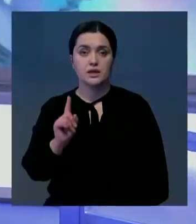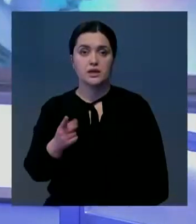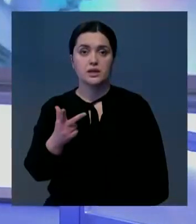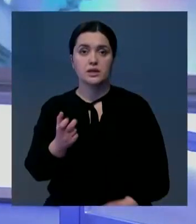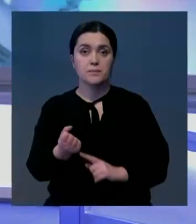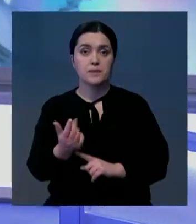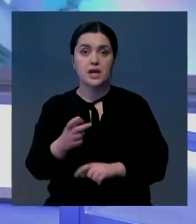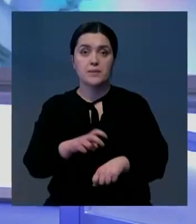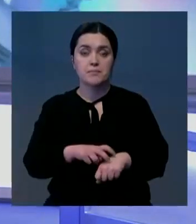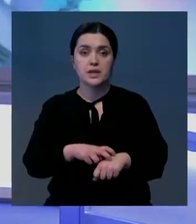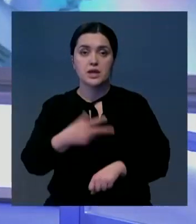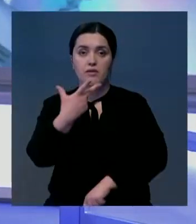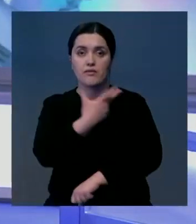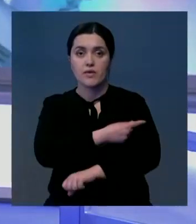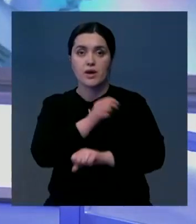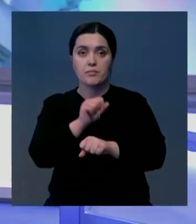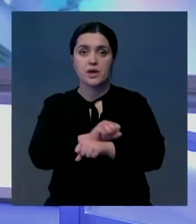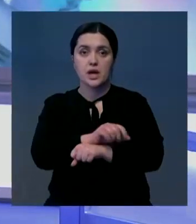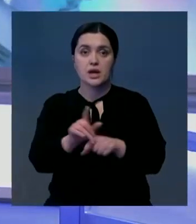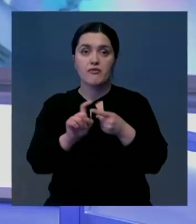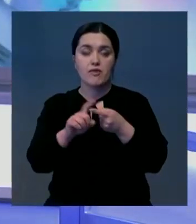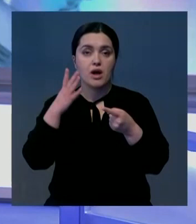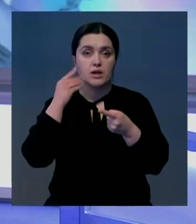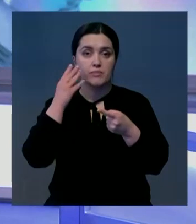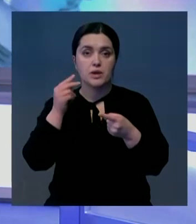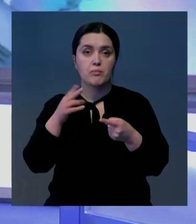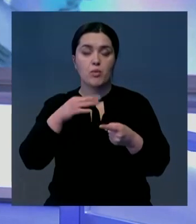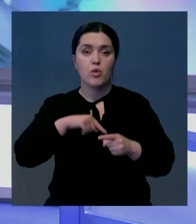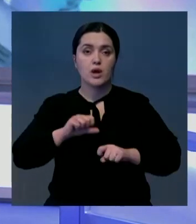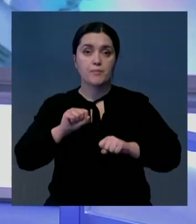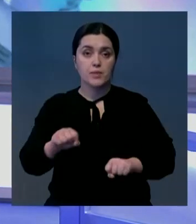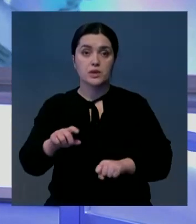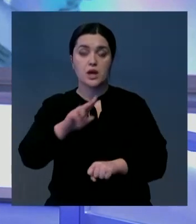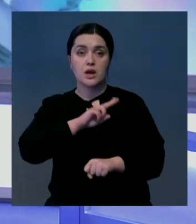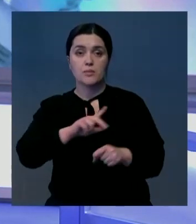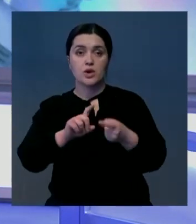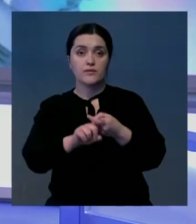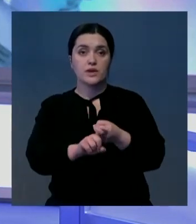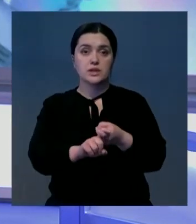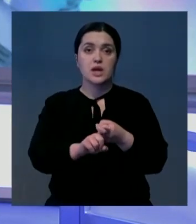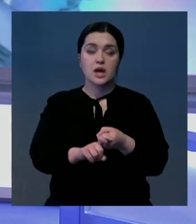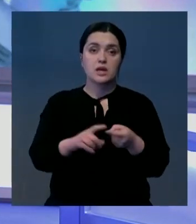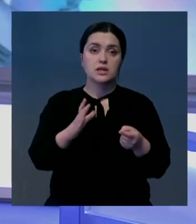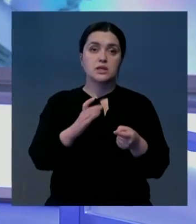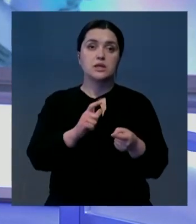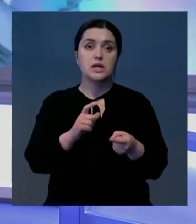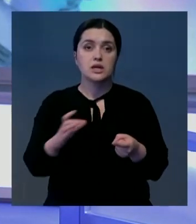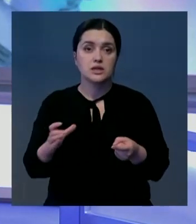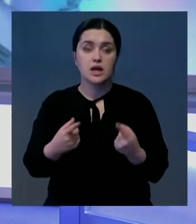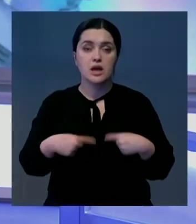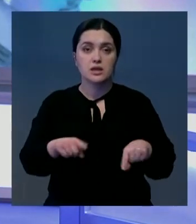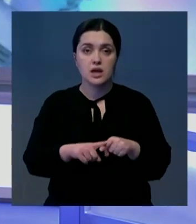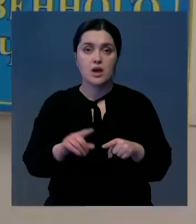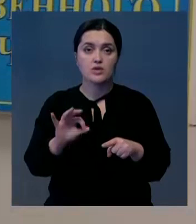1315 медиков привили от коронавируса в Алматы с начала кампании по иммунизации. Сотрудники инфекционных стационаров, санэпидслужб, отделение